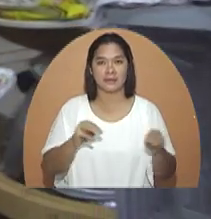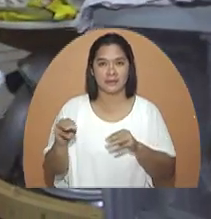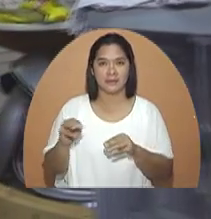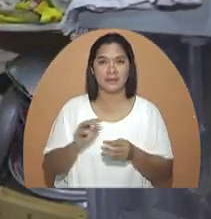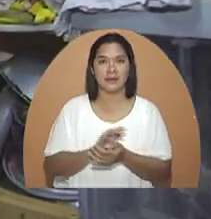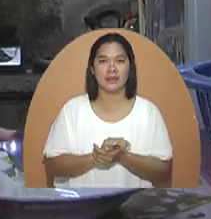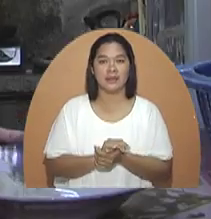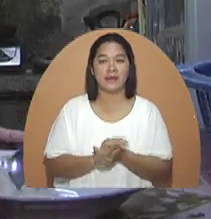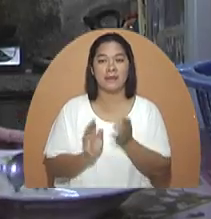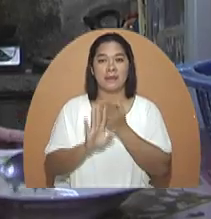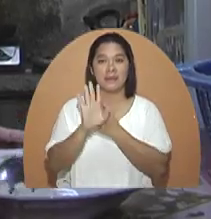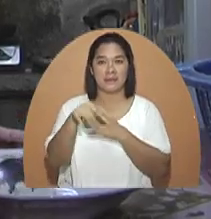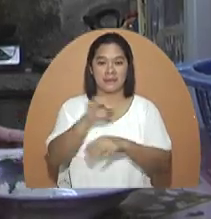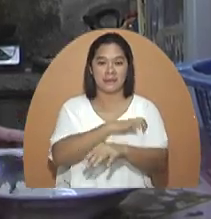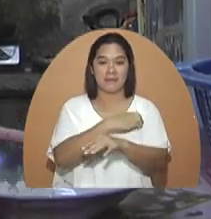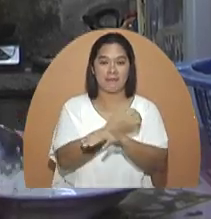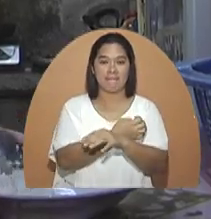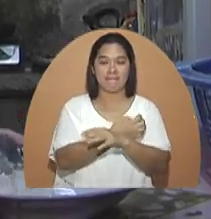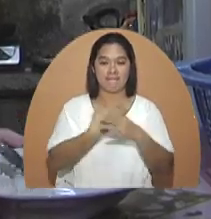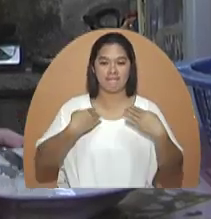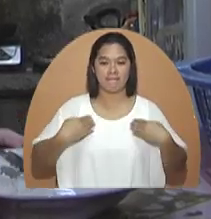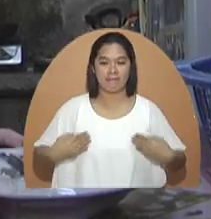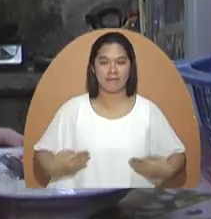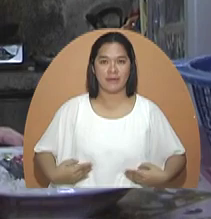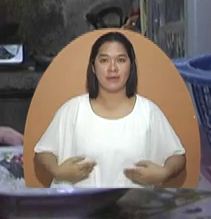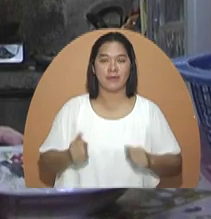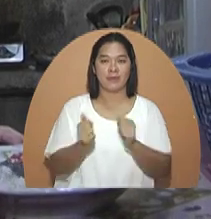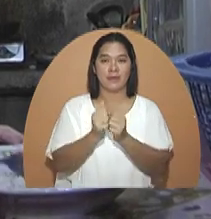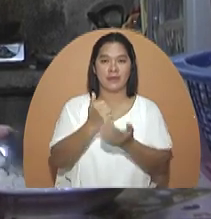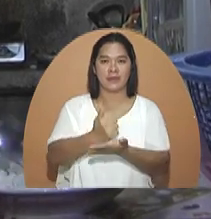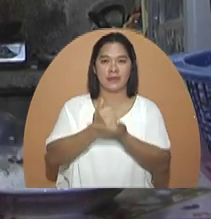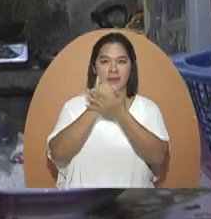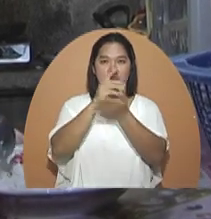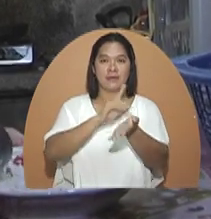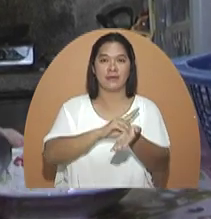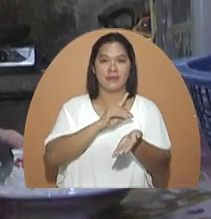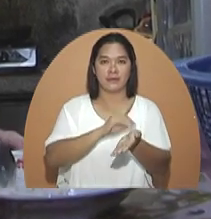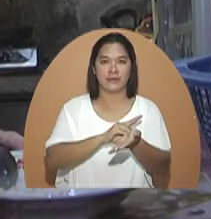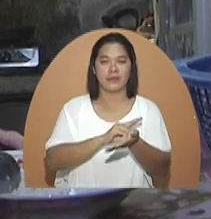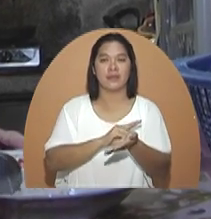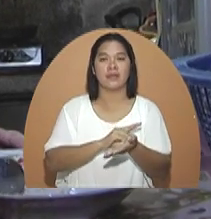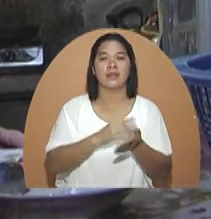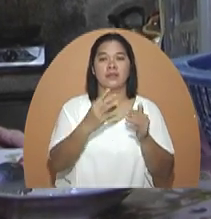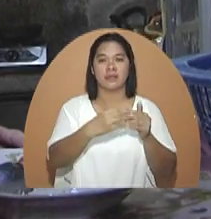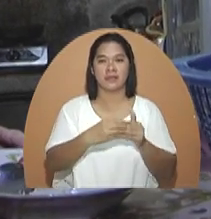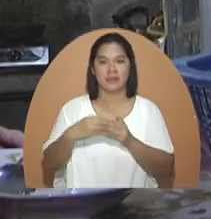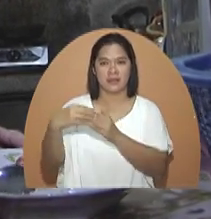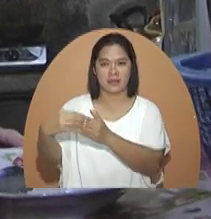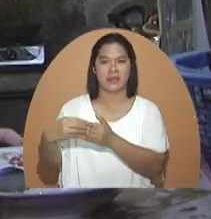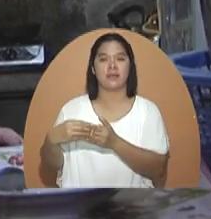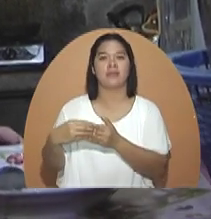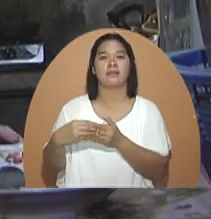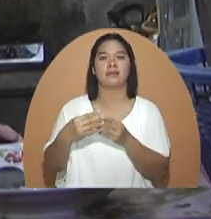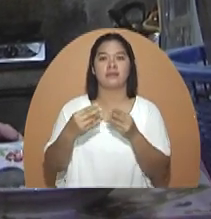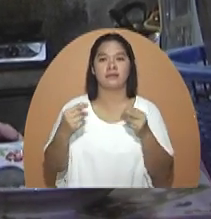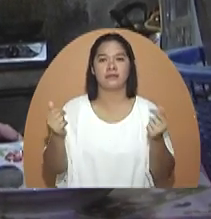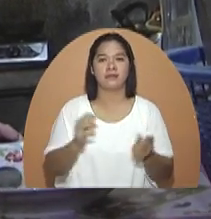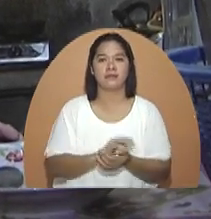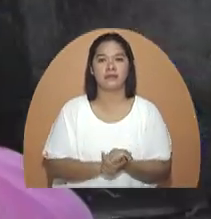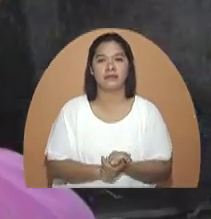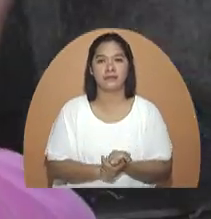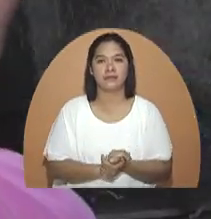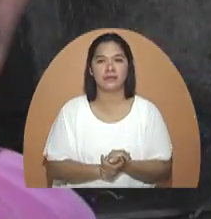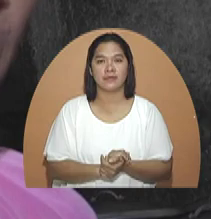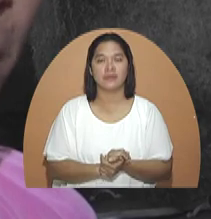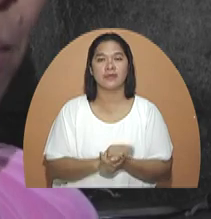pagkilos, bumilik na ang sigla ng katawan nito sa Mia sa tulong na rin ng mga doktor na gumagabay at gumagamot sa kanya.